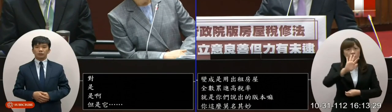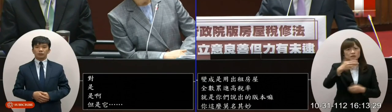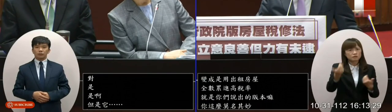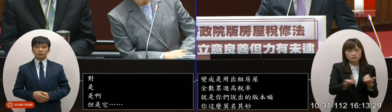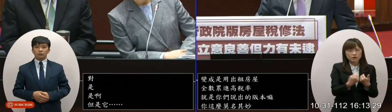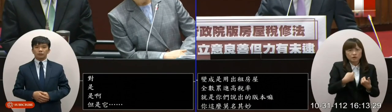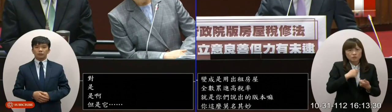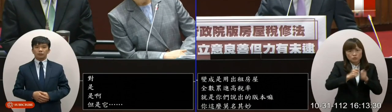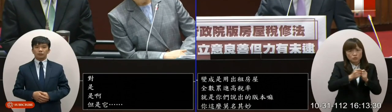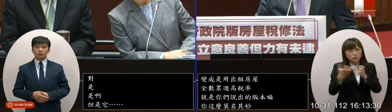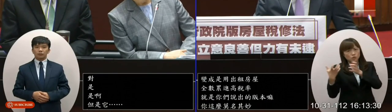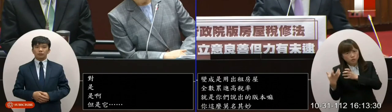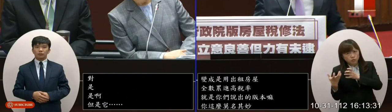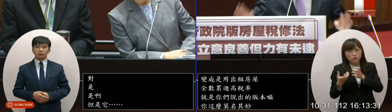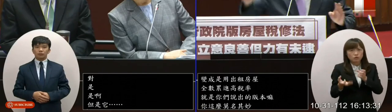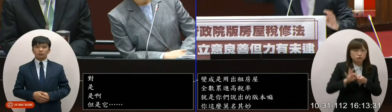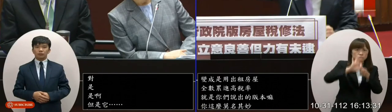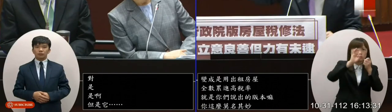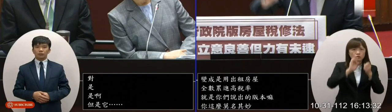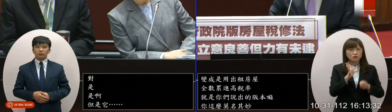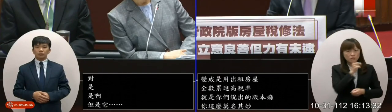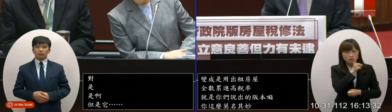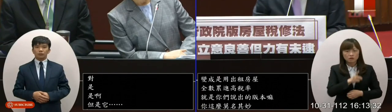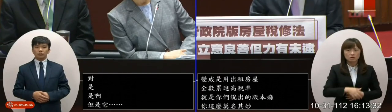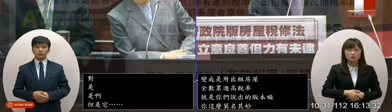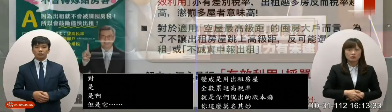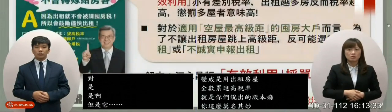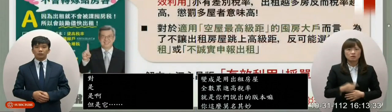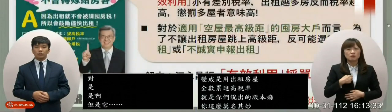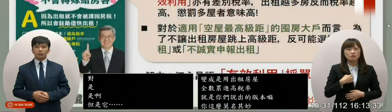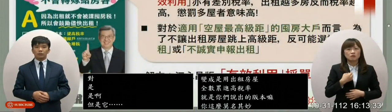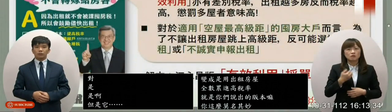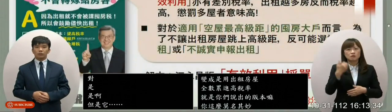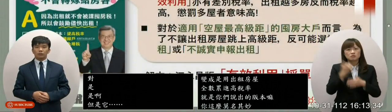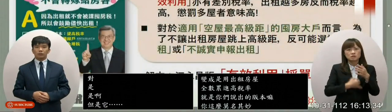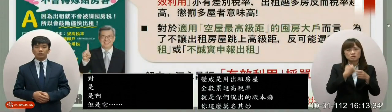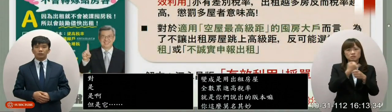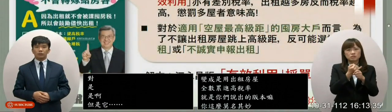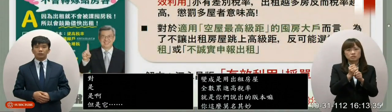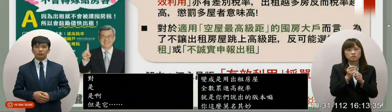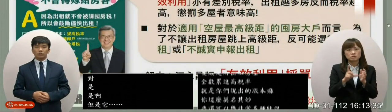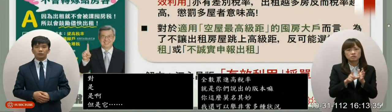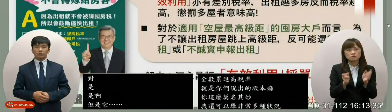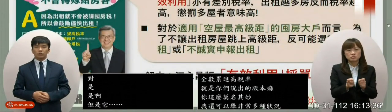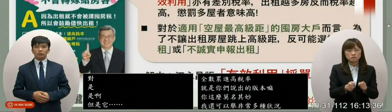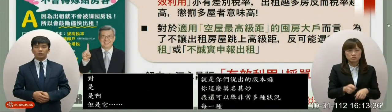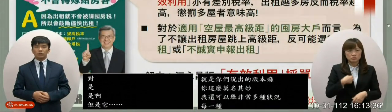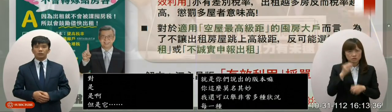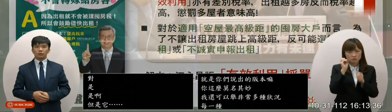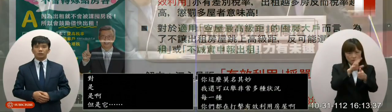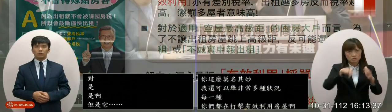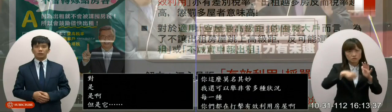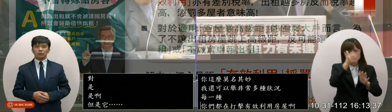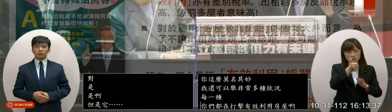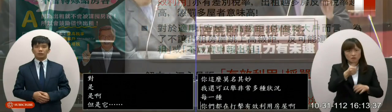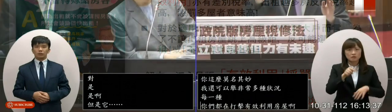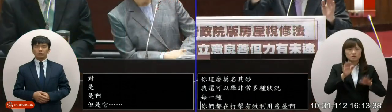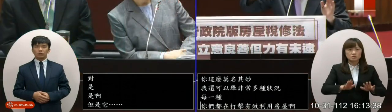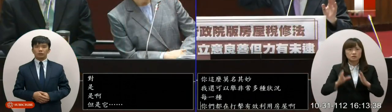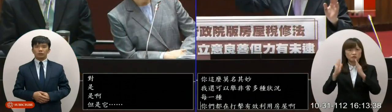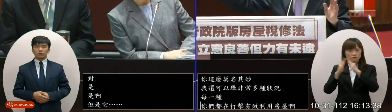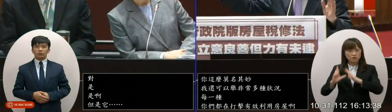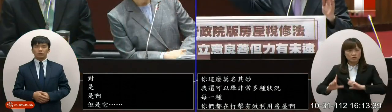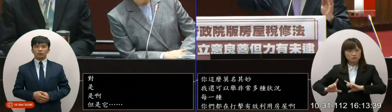戶全數累進的精神啊我指引時間剩幾秒我就這樣跟店長講今天你要讓房東